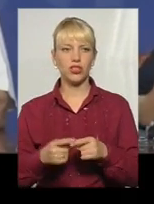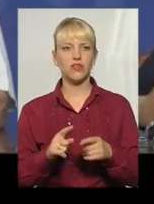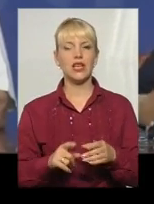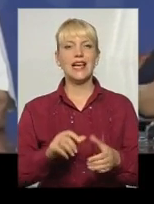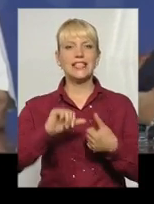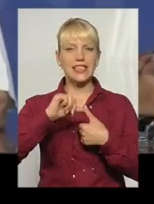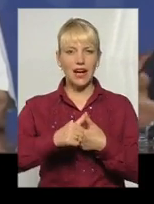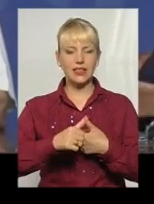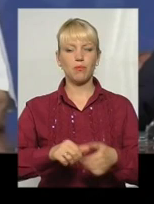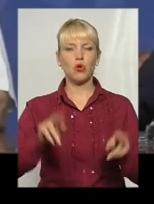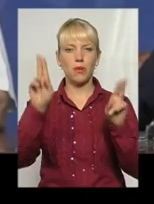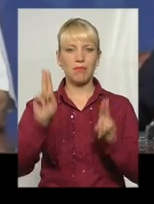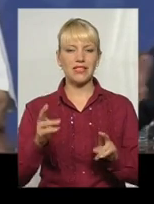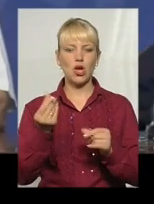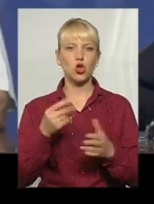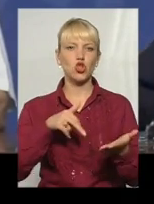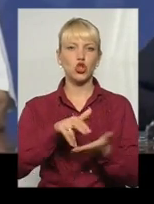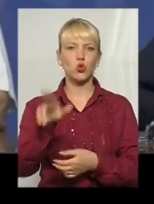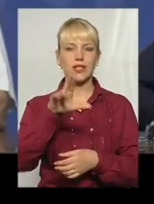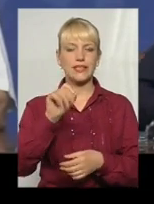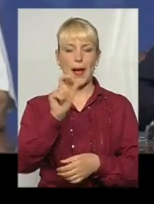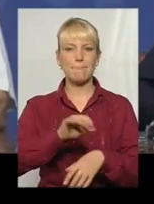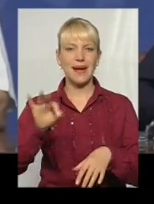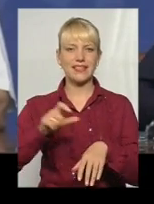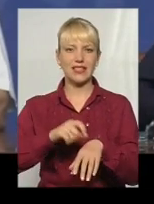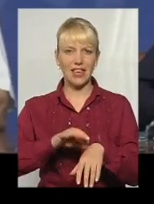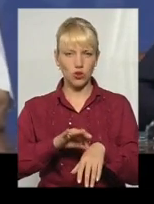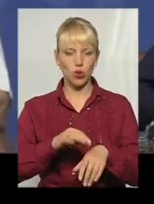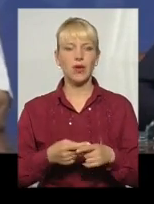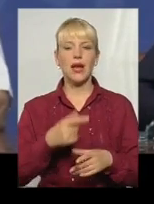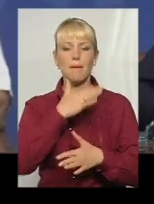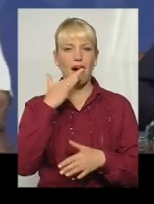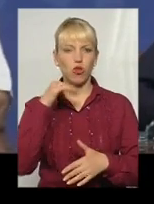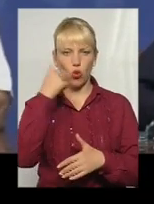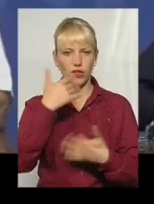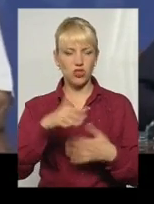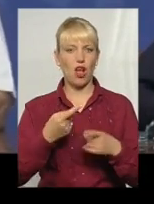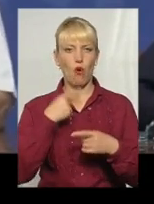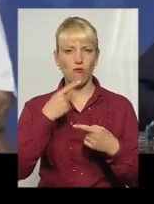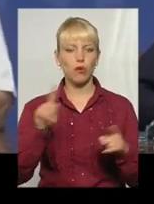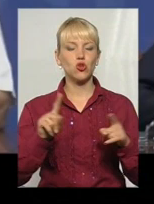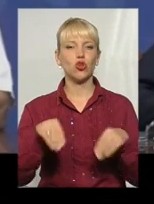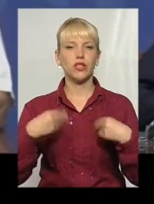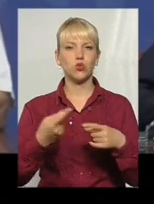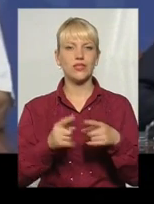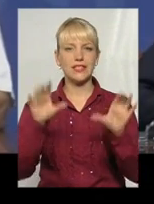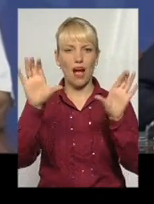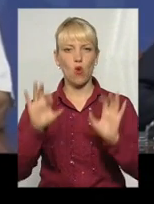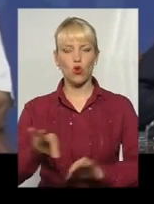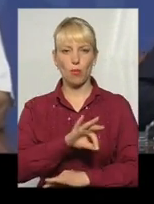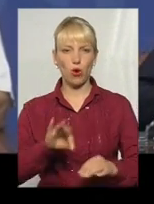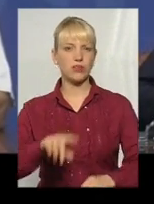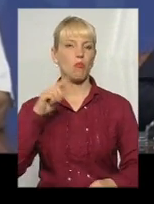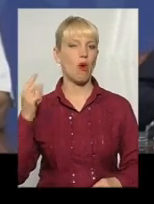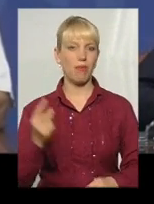принцип «гроші йдуть за пацієнтом», про який ми багато-багато років говоримо. Що дадуть ці законопроекти? По